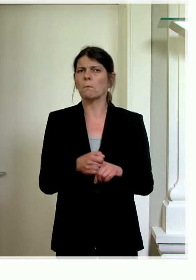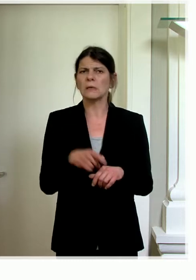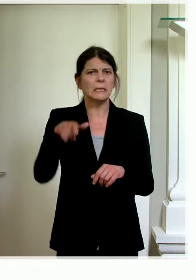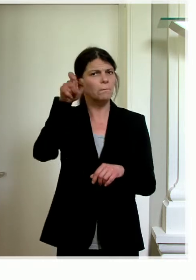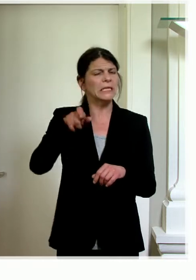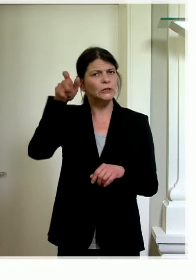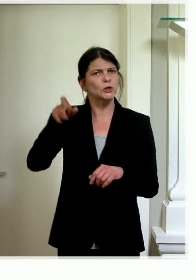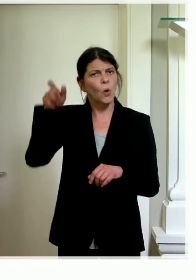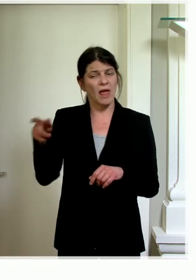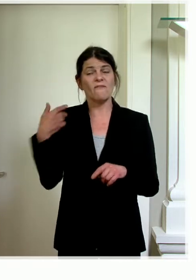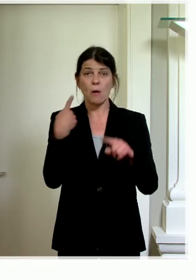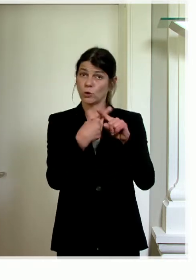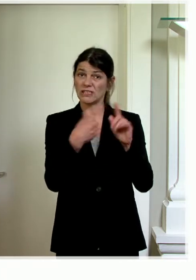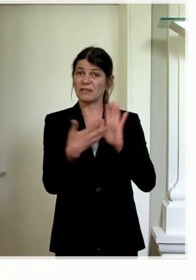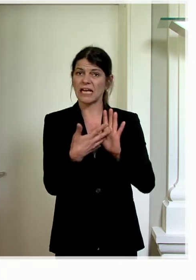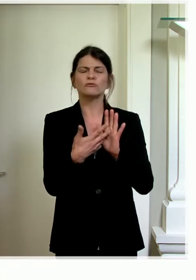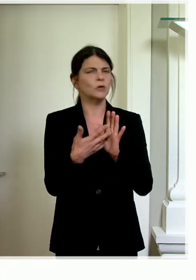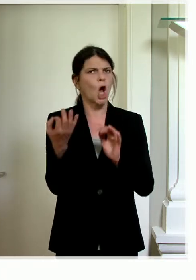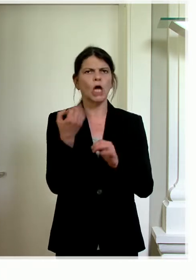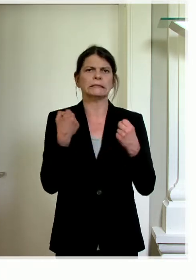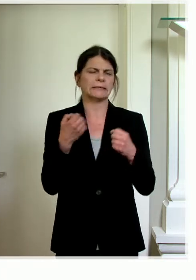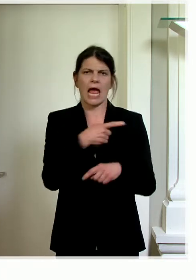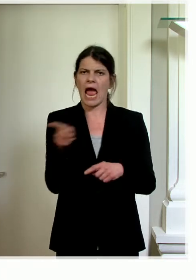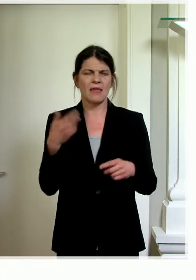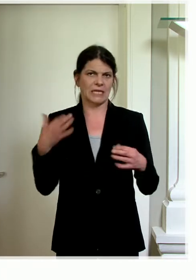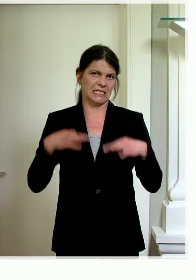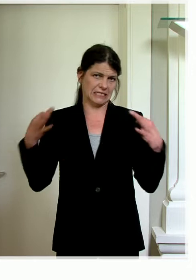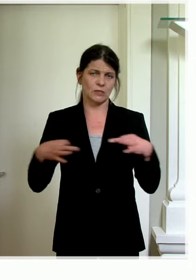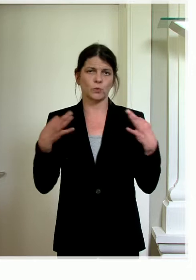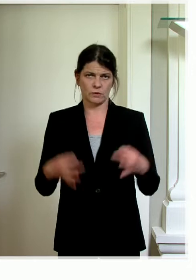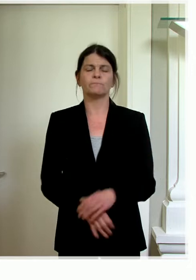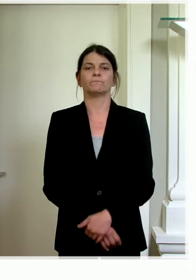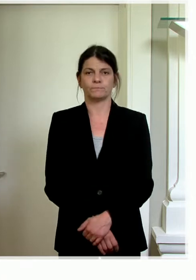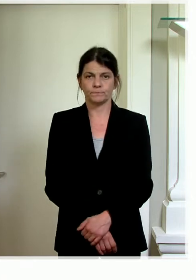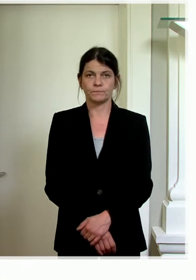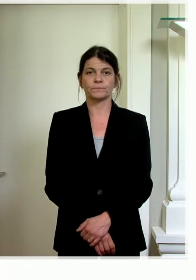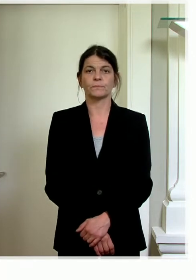Personen, die positiv getestet wurden, heute alle gesund sind.